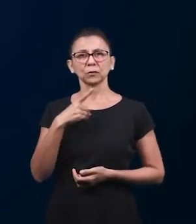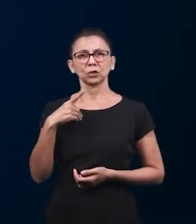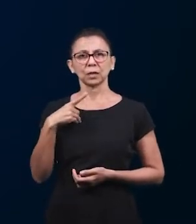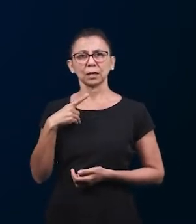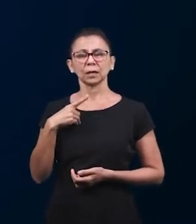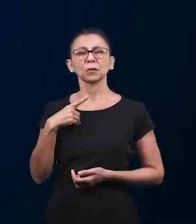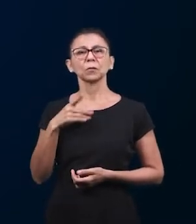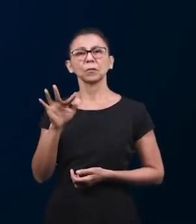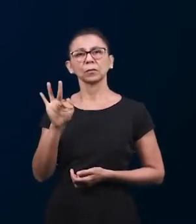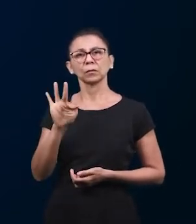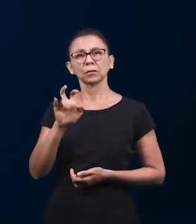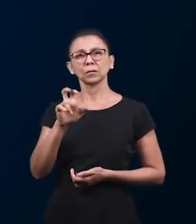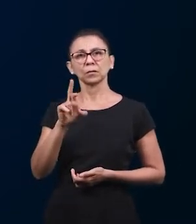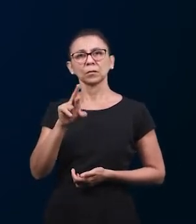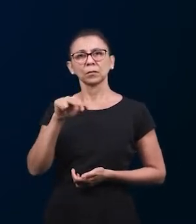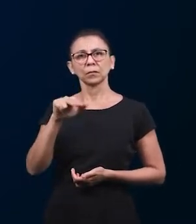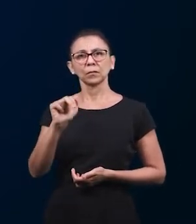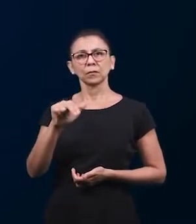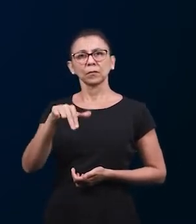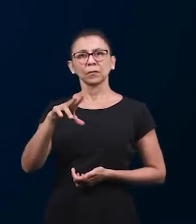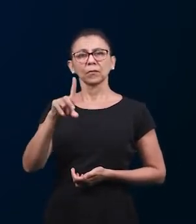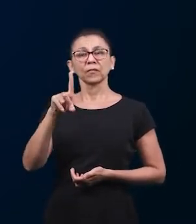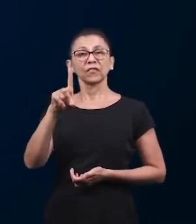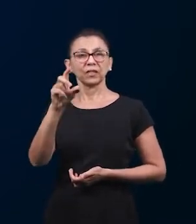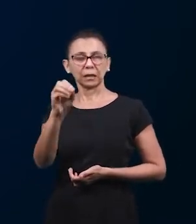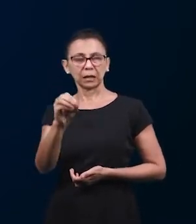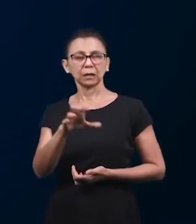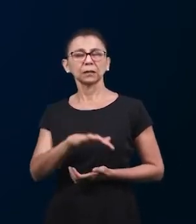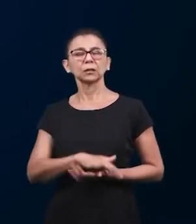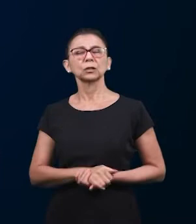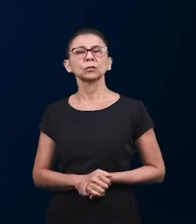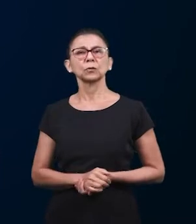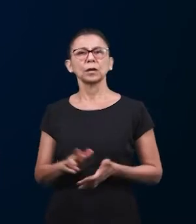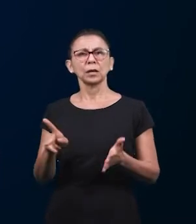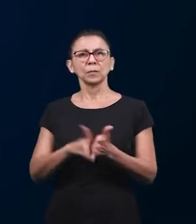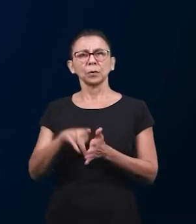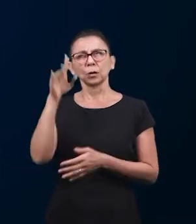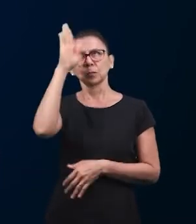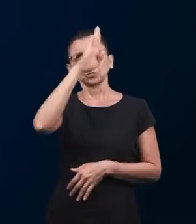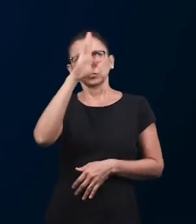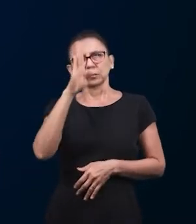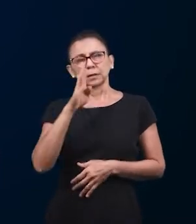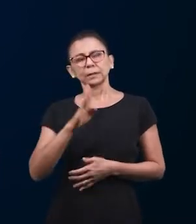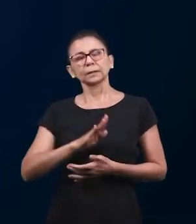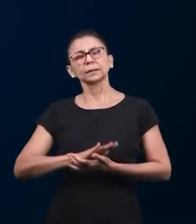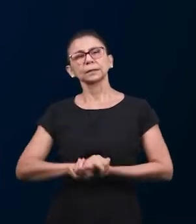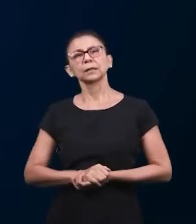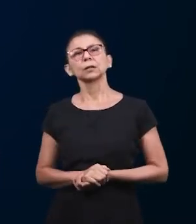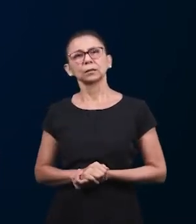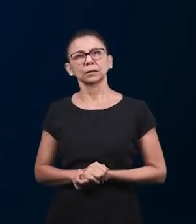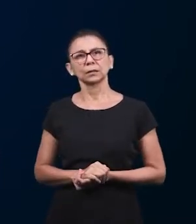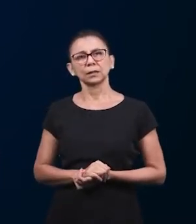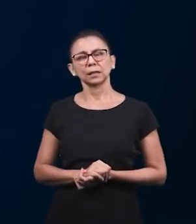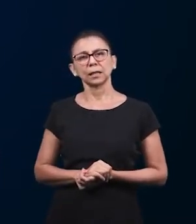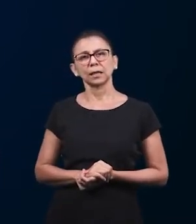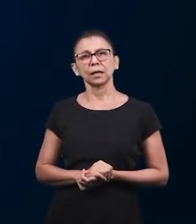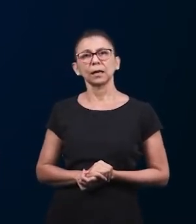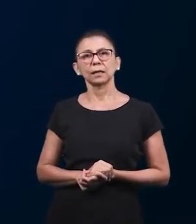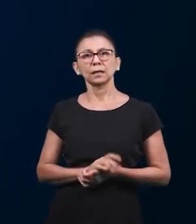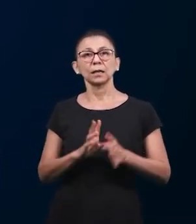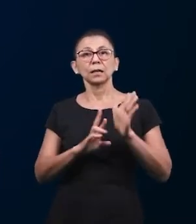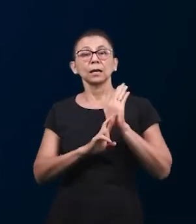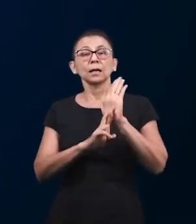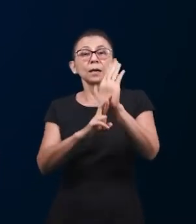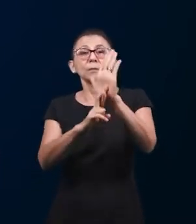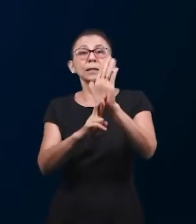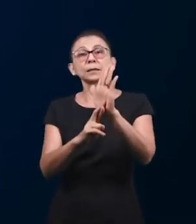отчет нашего брата Фернандо Нерри. Он вообще бразилец, и он живет в Никарагуа.